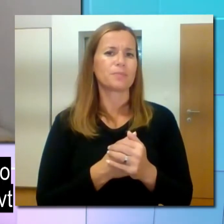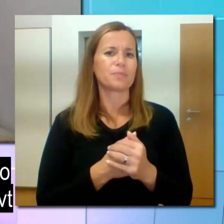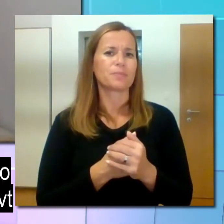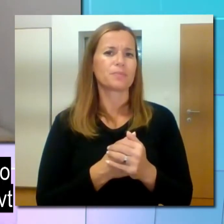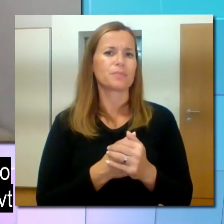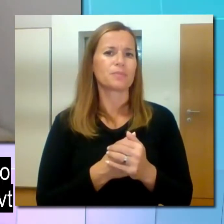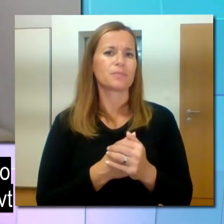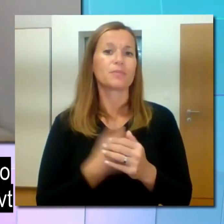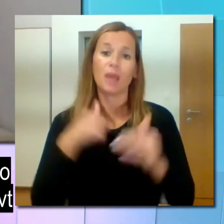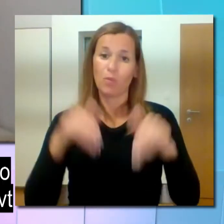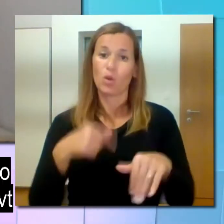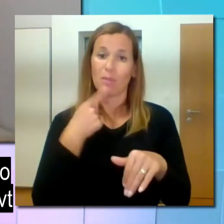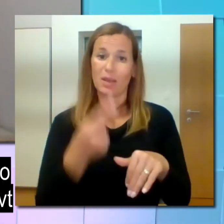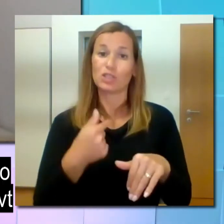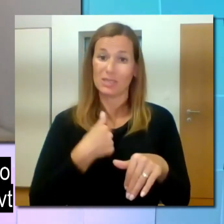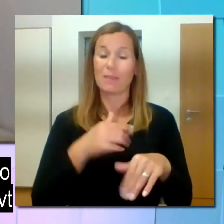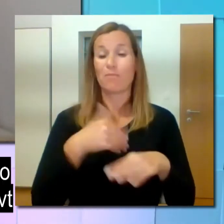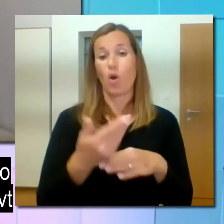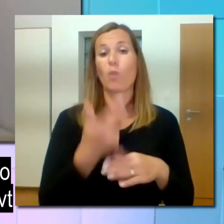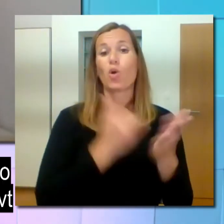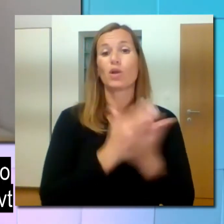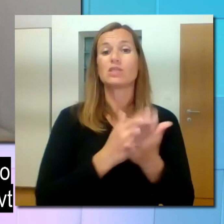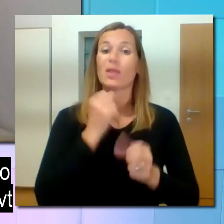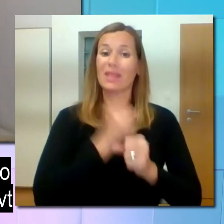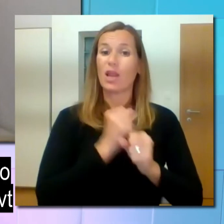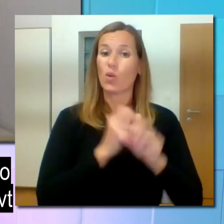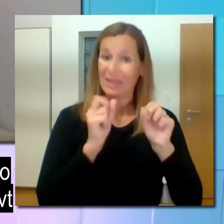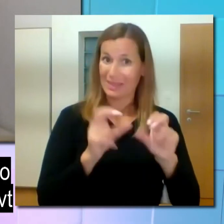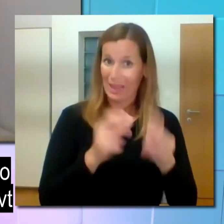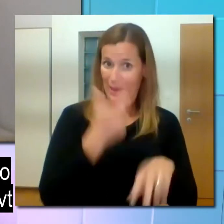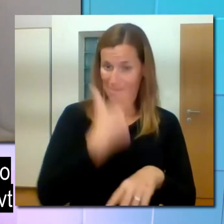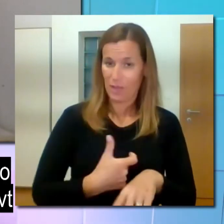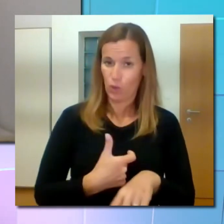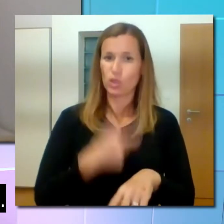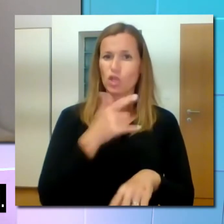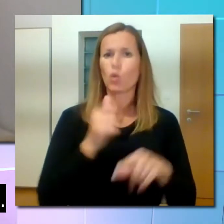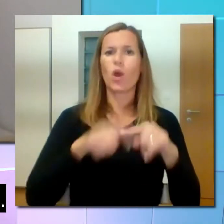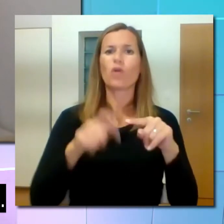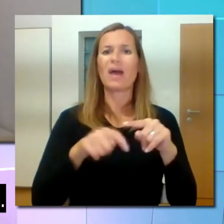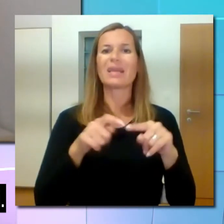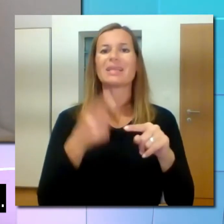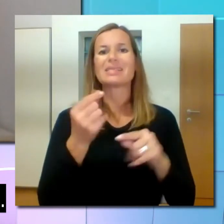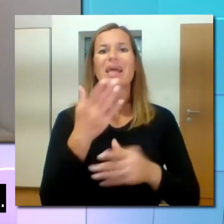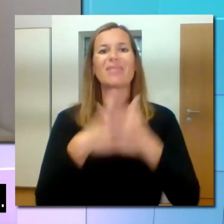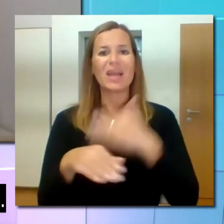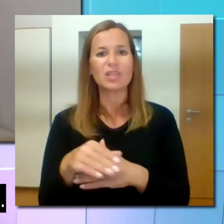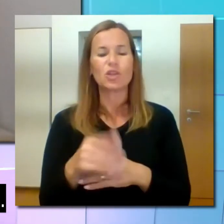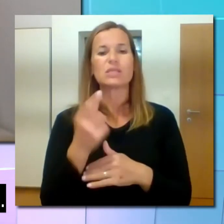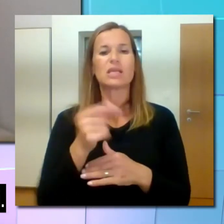isto, ja, moram reči, sem jaz po klicu pač delovni terapevt. In to je ukvarjanje z